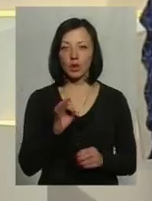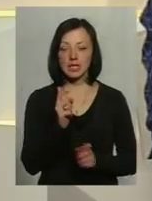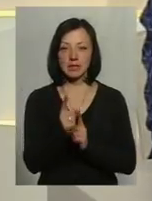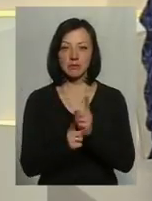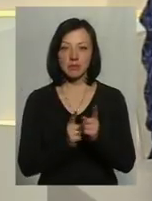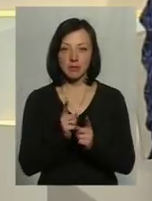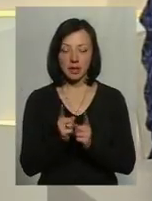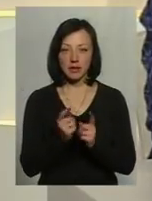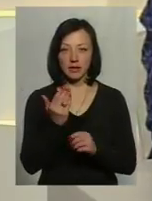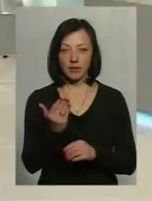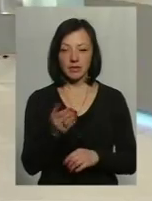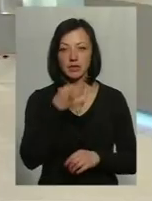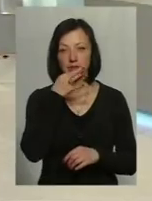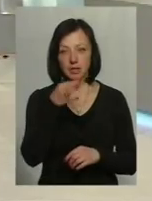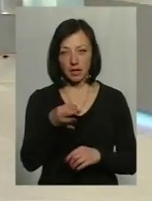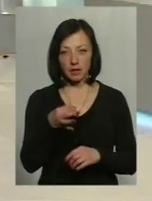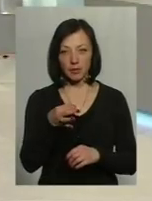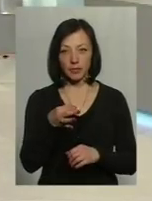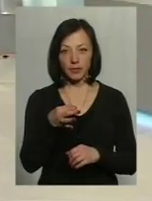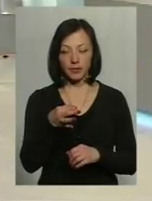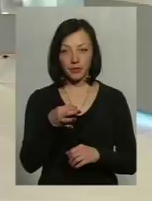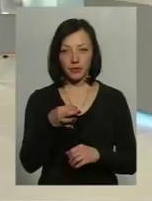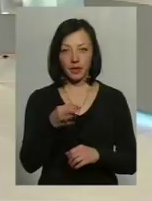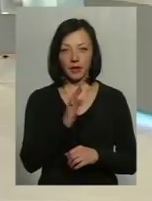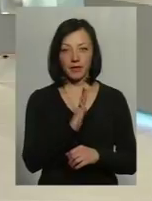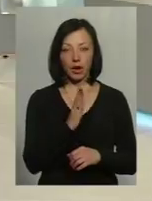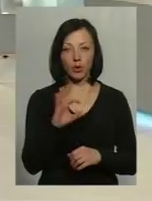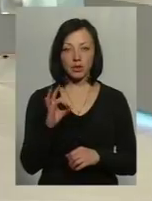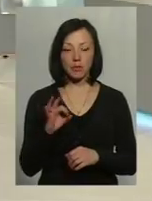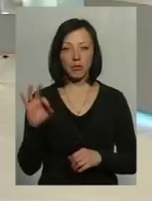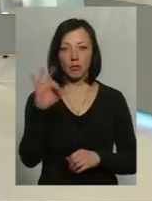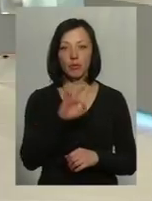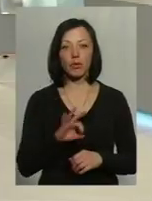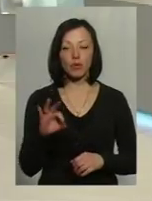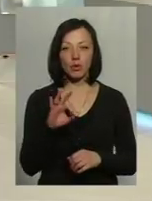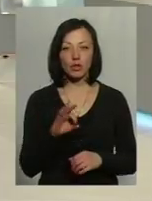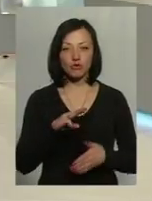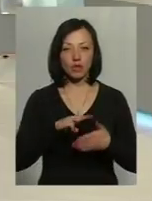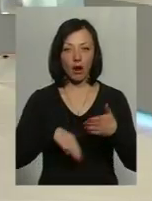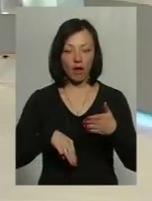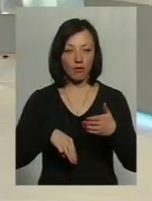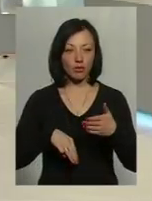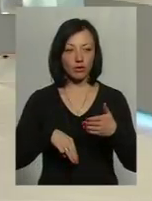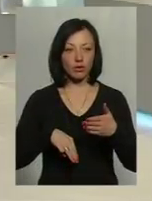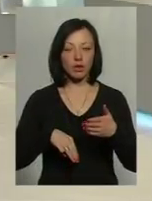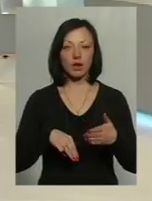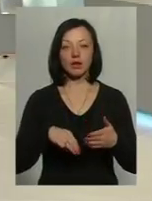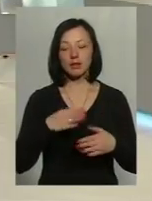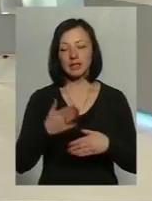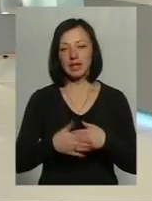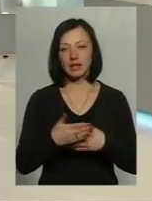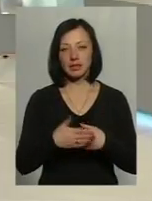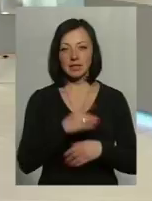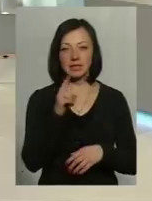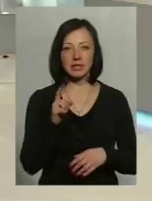про яку ви зазначили, Віталію Олександровичу, щодо штрафу, вірніше, фінансової санкції,